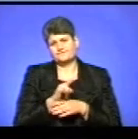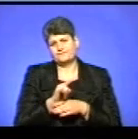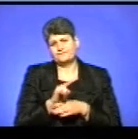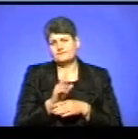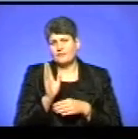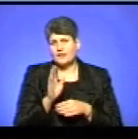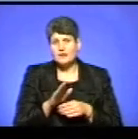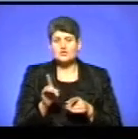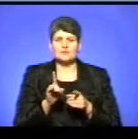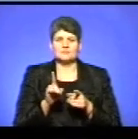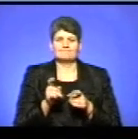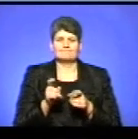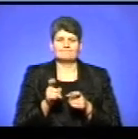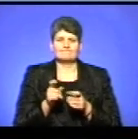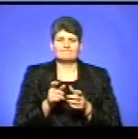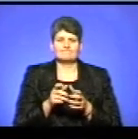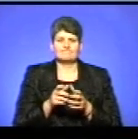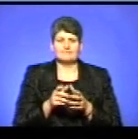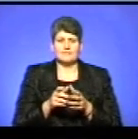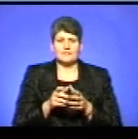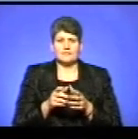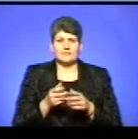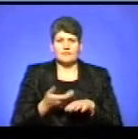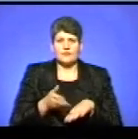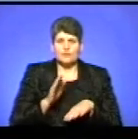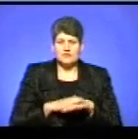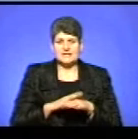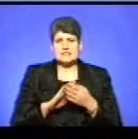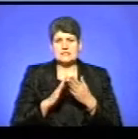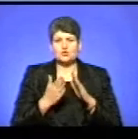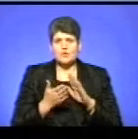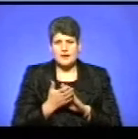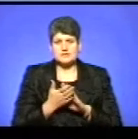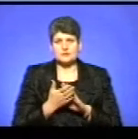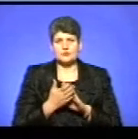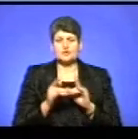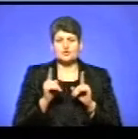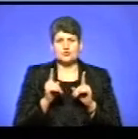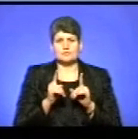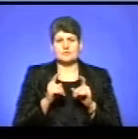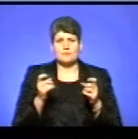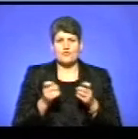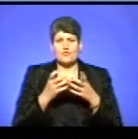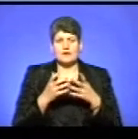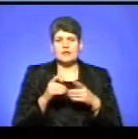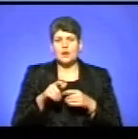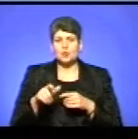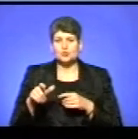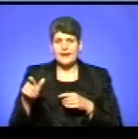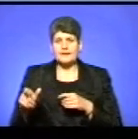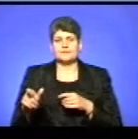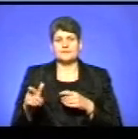загострити ситуацію і для того, щоб спровокувати людей, які